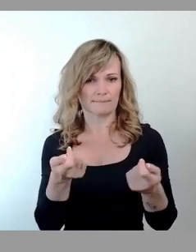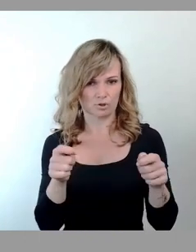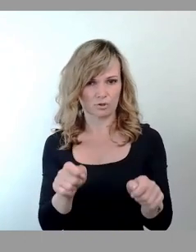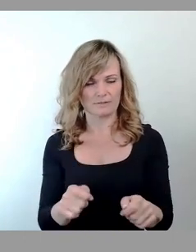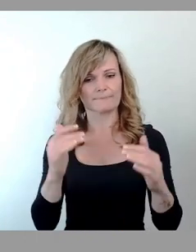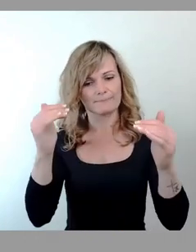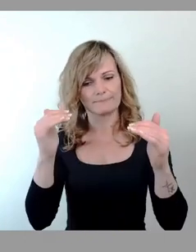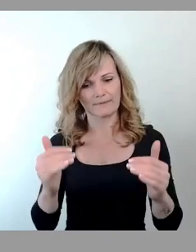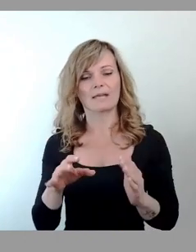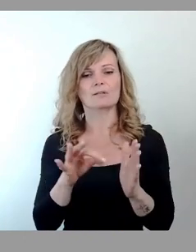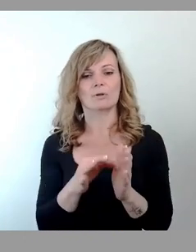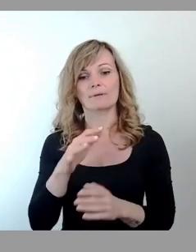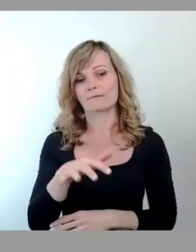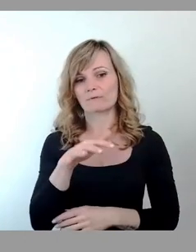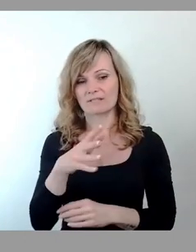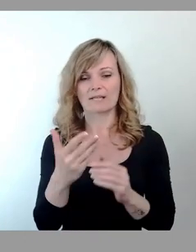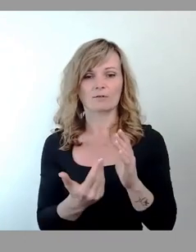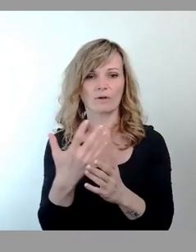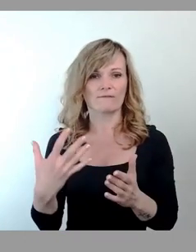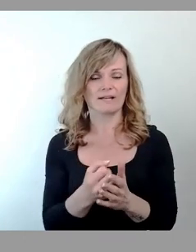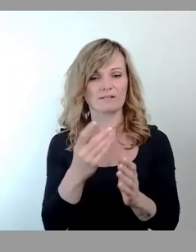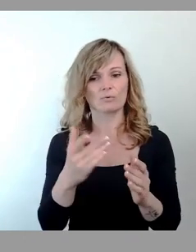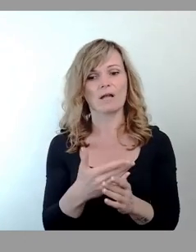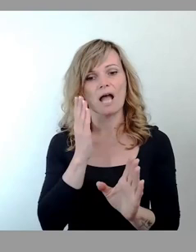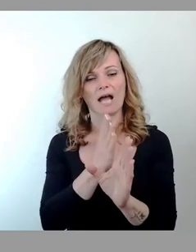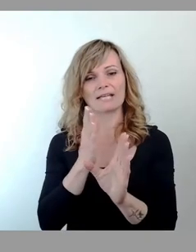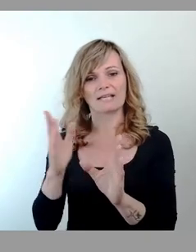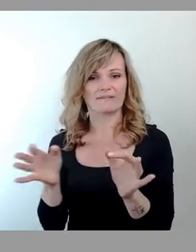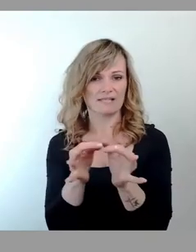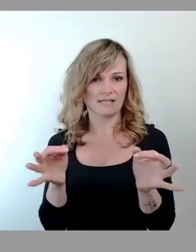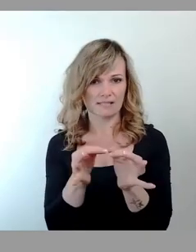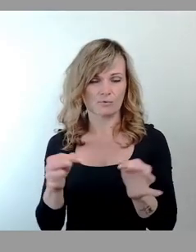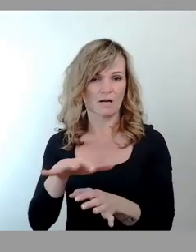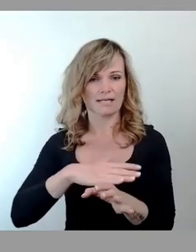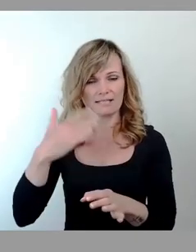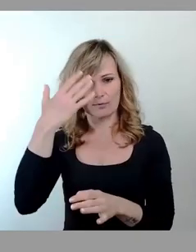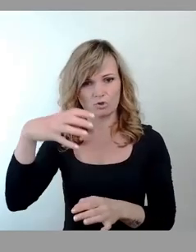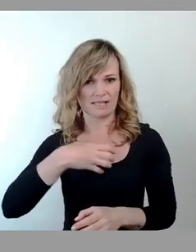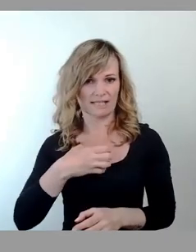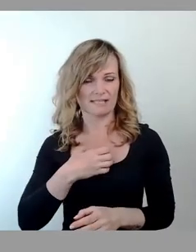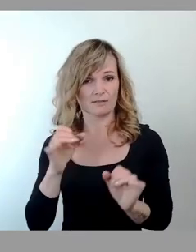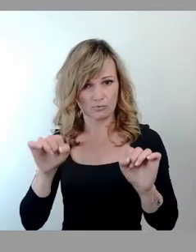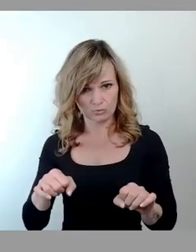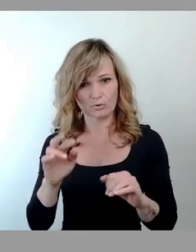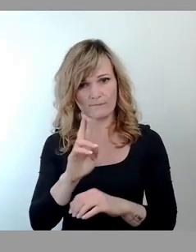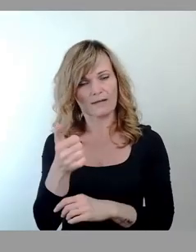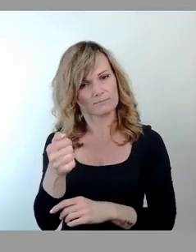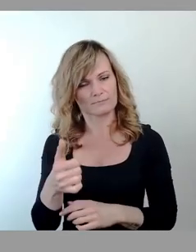Neufassung der Archivsatzung der Landeshauptstadt Dresden. Wer hier zustimmen kann, dem ich um das Stimmzeichen.